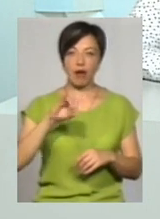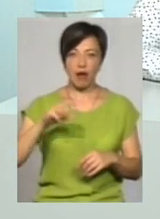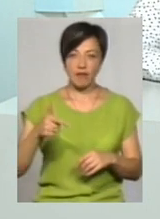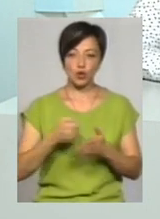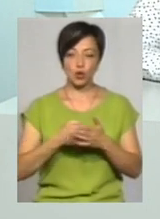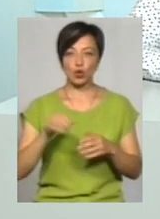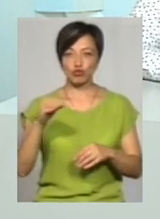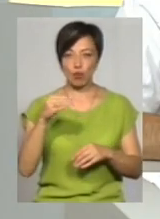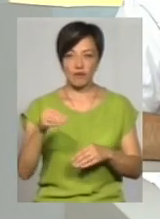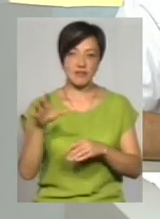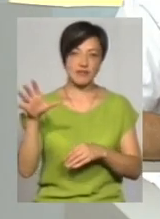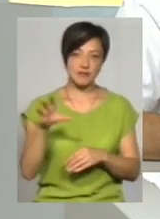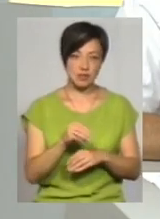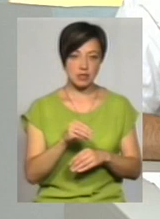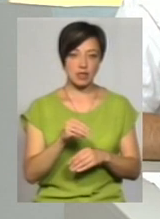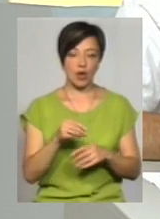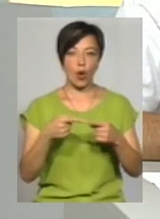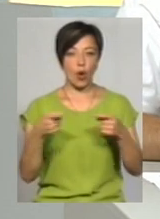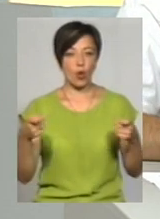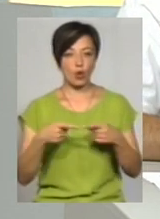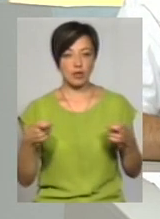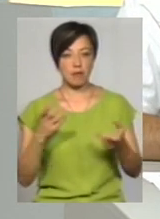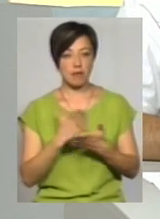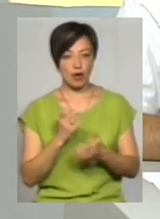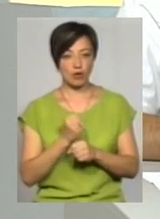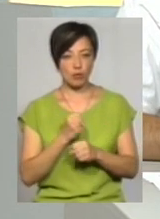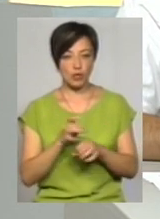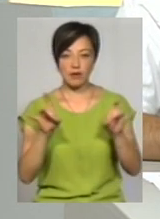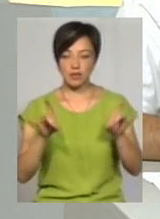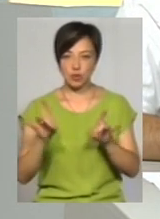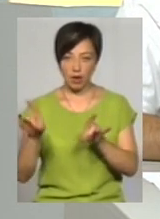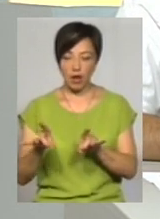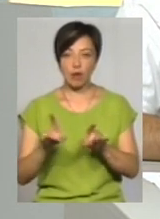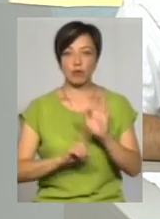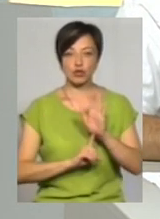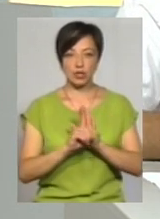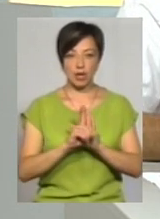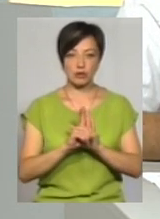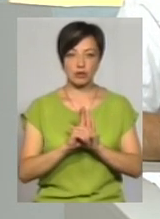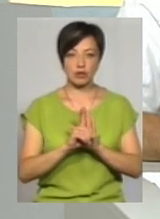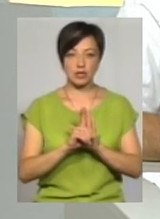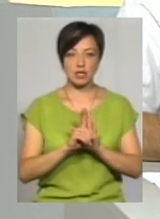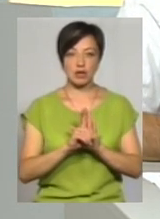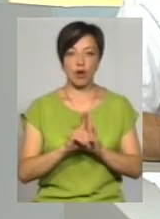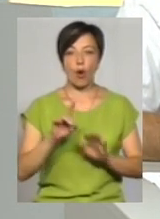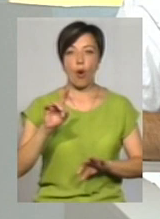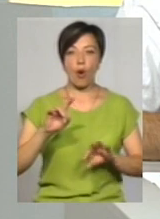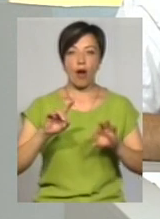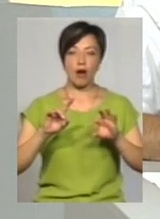до жовтня місяця абсолютно всі готельєри мають роботу, ресторатори, то починаючи вже осінньо